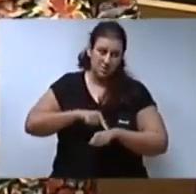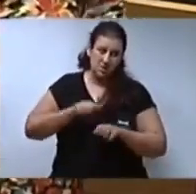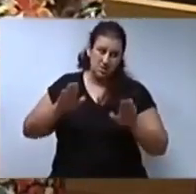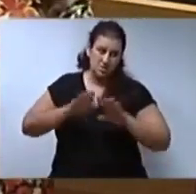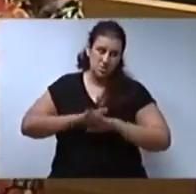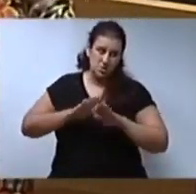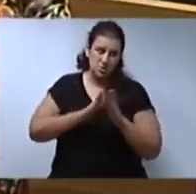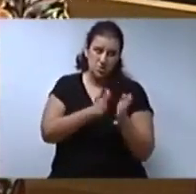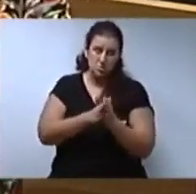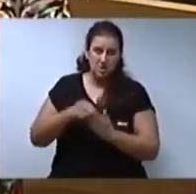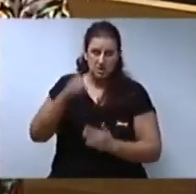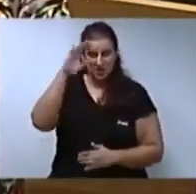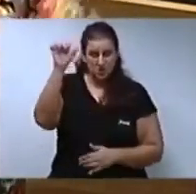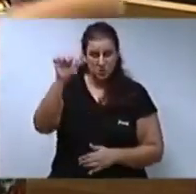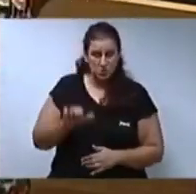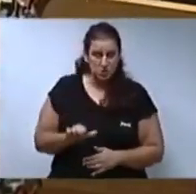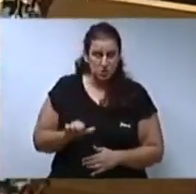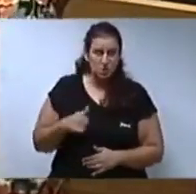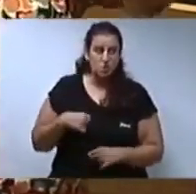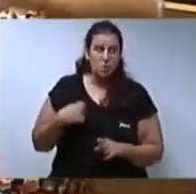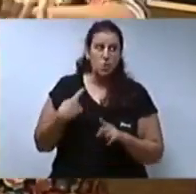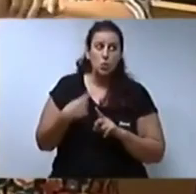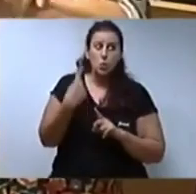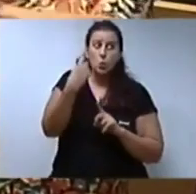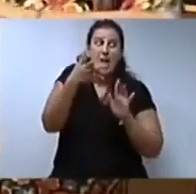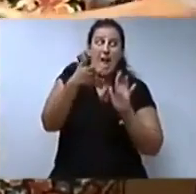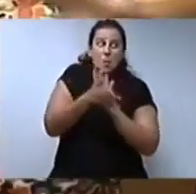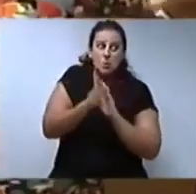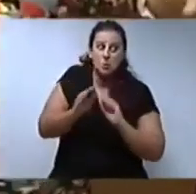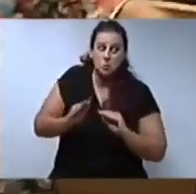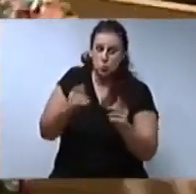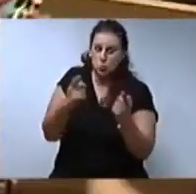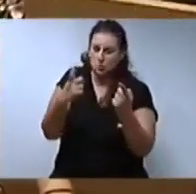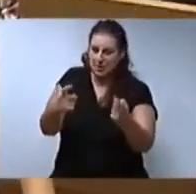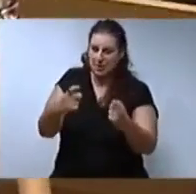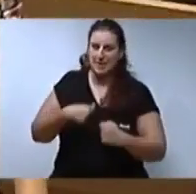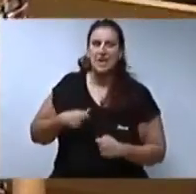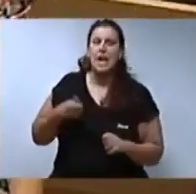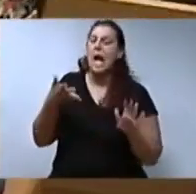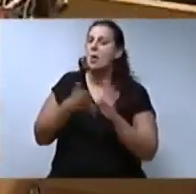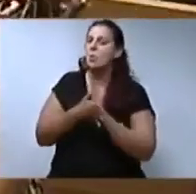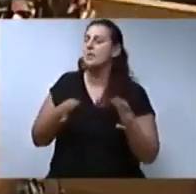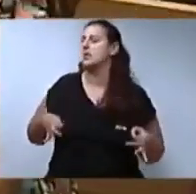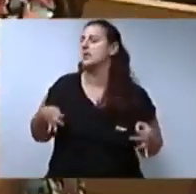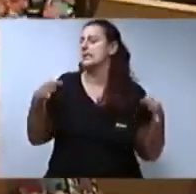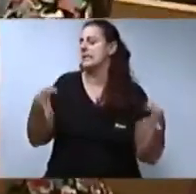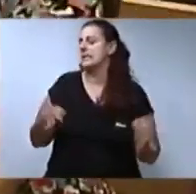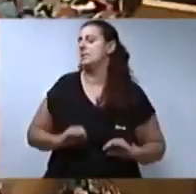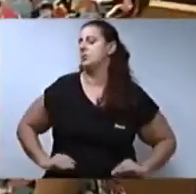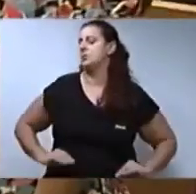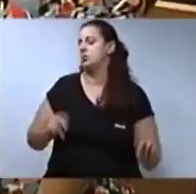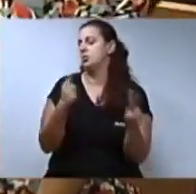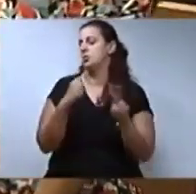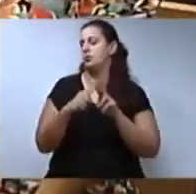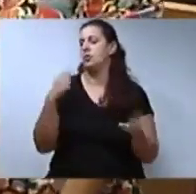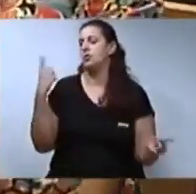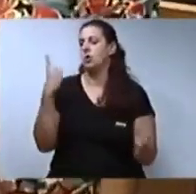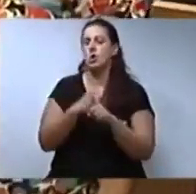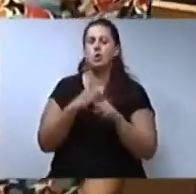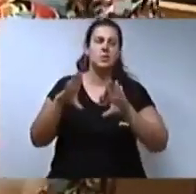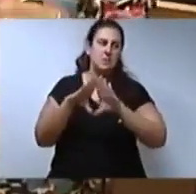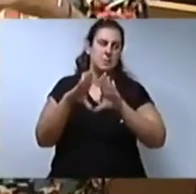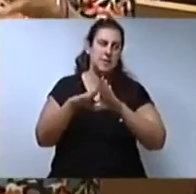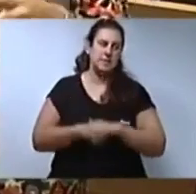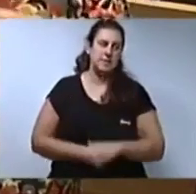companys i companys, a nosaltres ens ha quedat un argument per utilitzar. L'argument que sempre utilitza Vox contra les feministes.